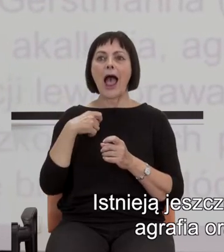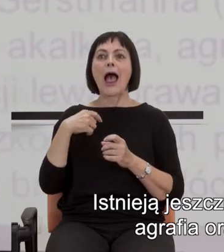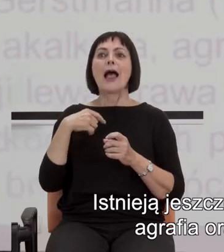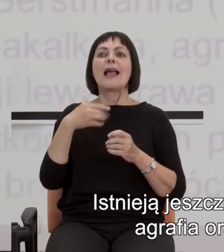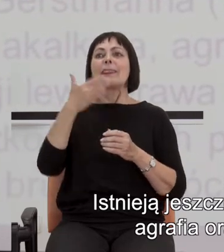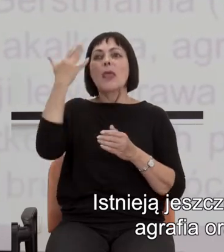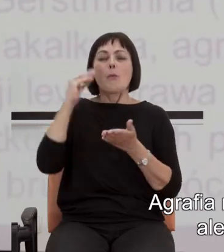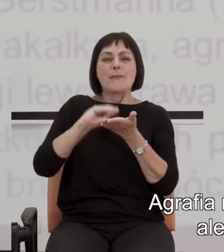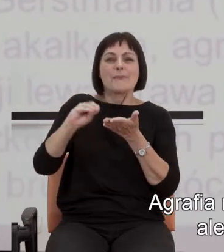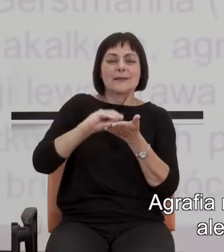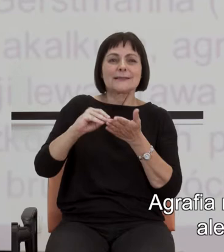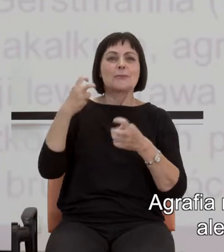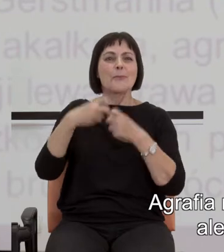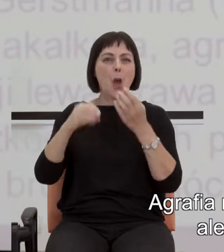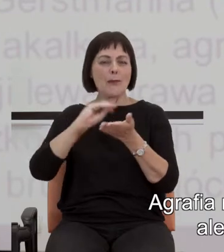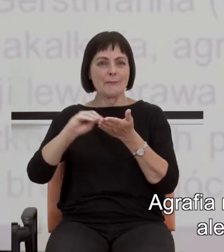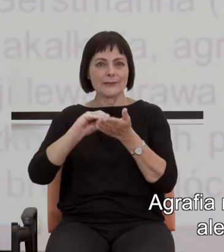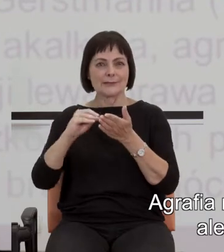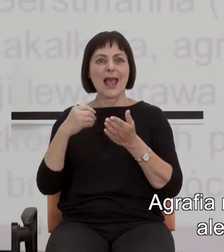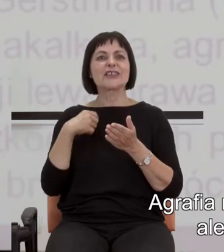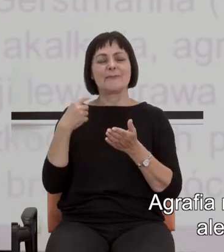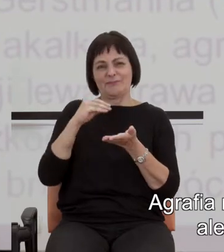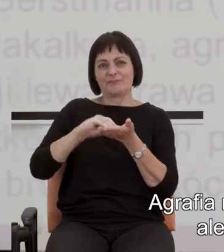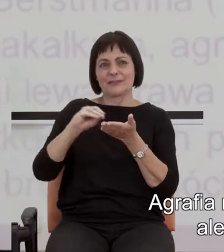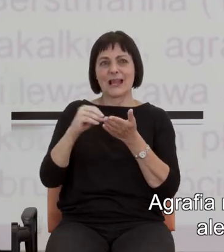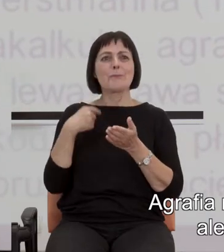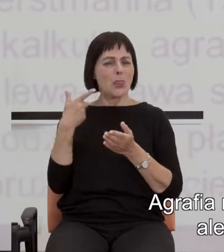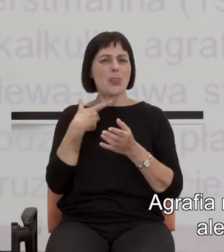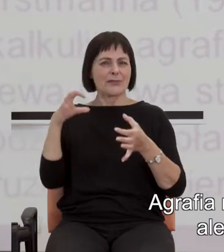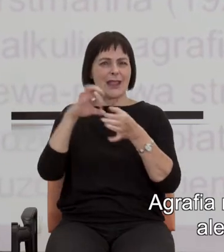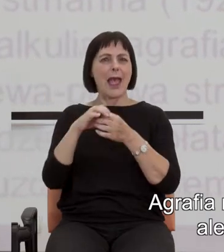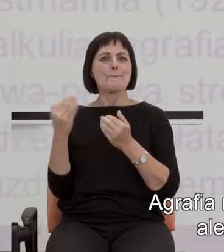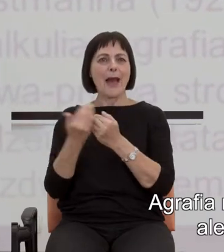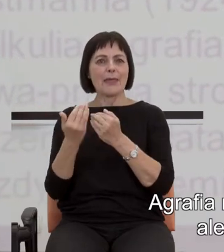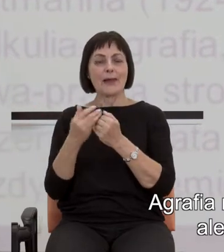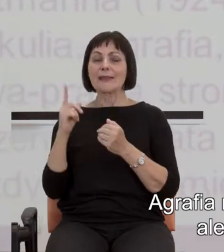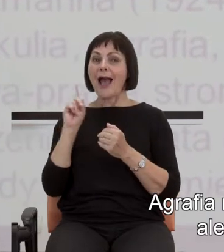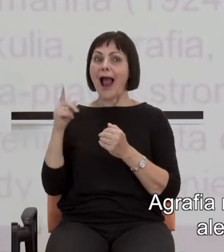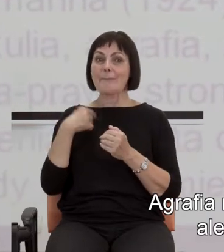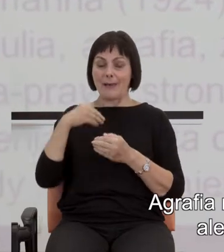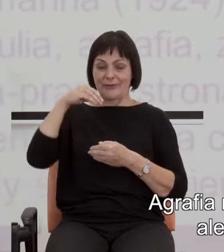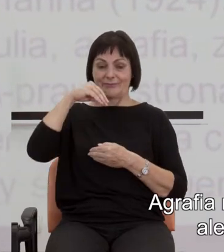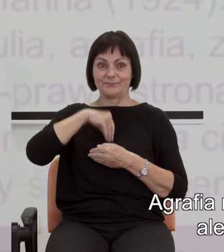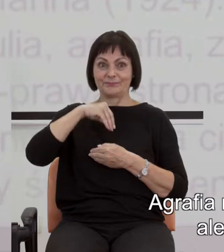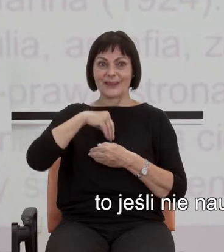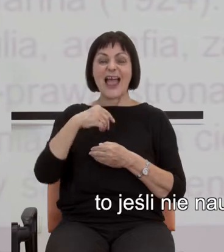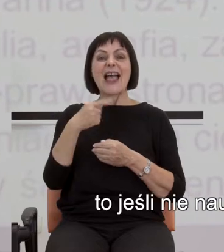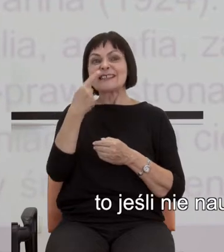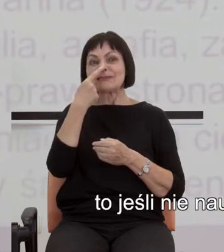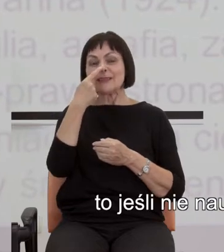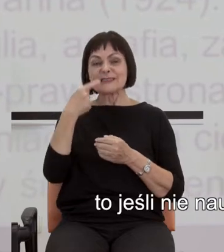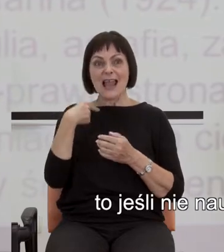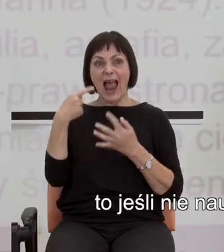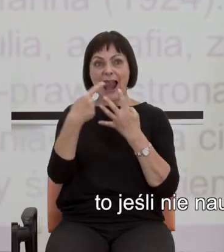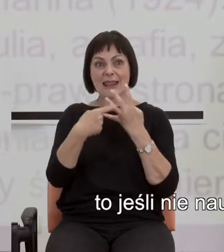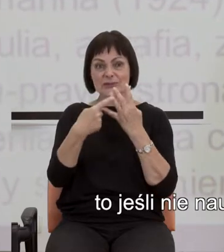lewa czy prawa. Agrafia nie jest może specyficzna dla matematyki, ale o ile mamy wrodzony zmysł liczby, to jeśli nie